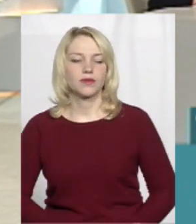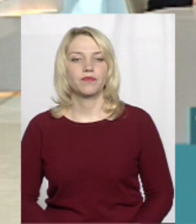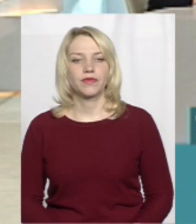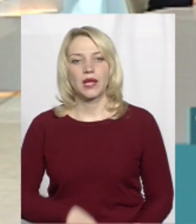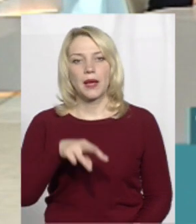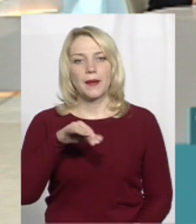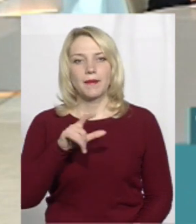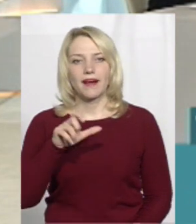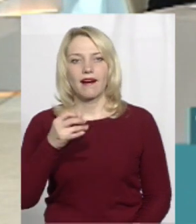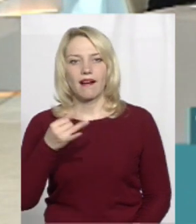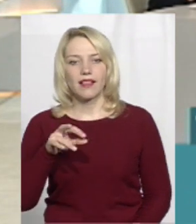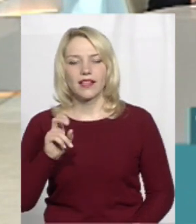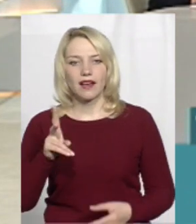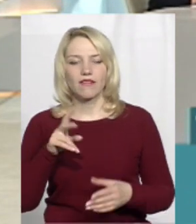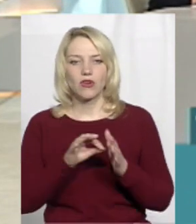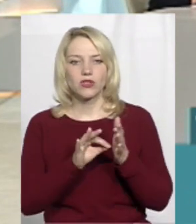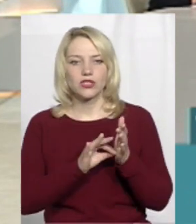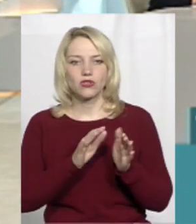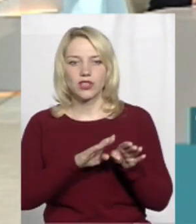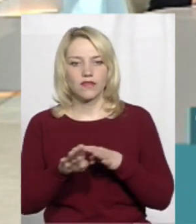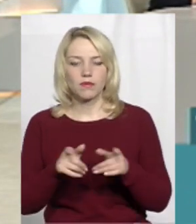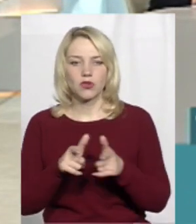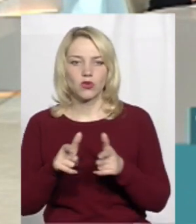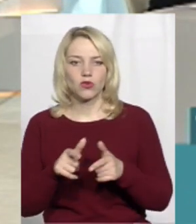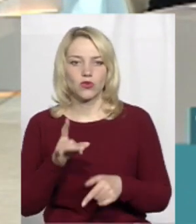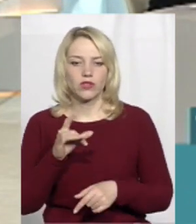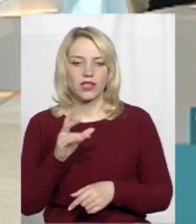як ви оцінюєте рівень підготовки резервістів